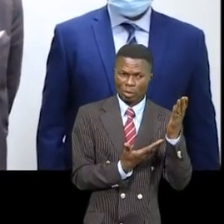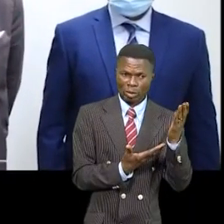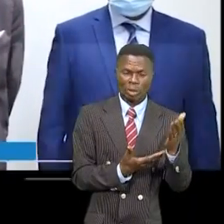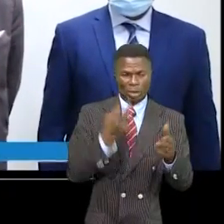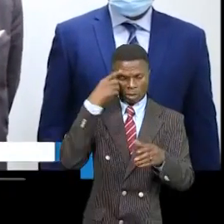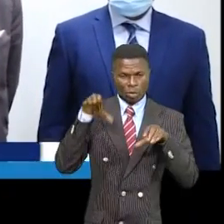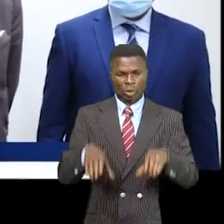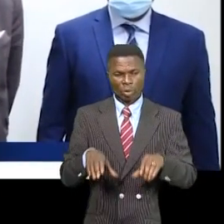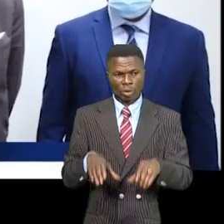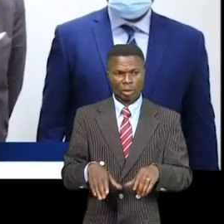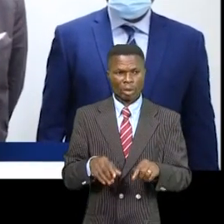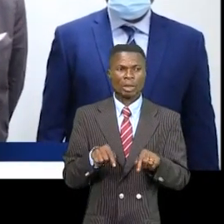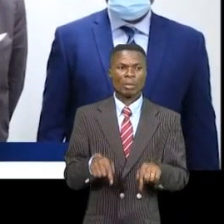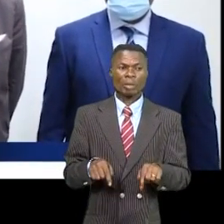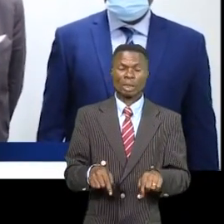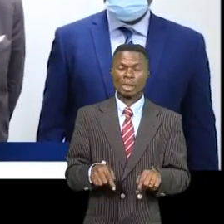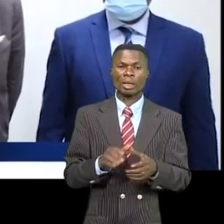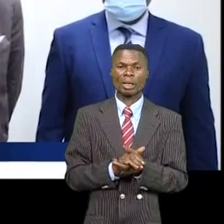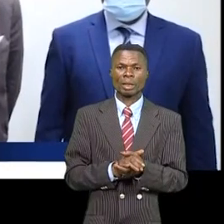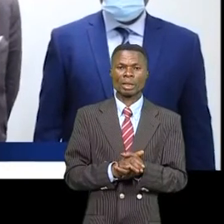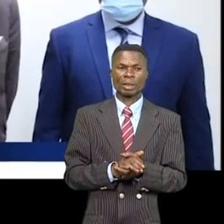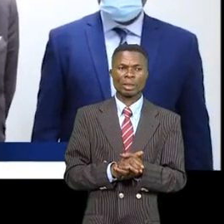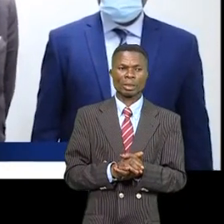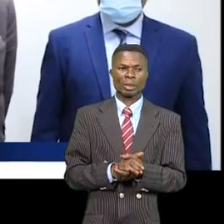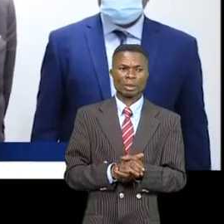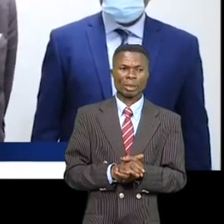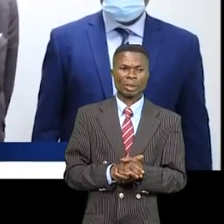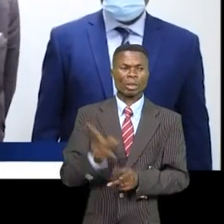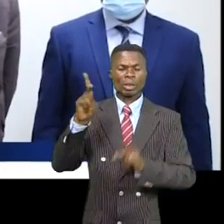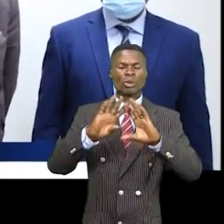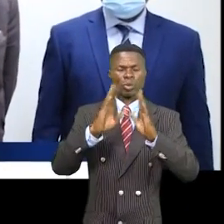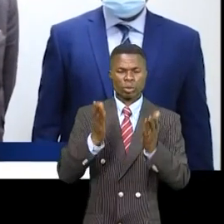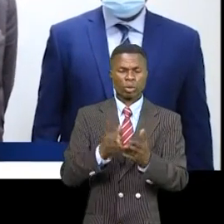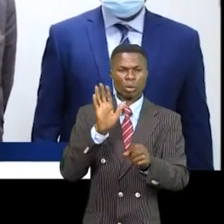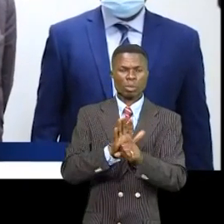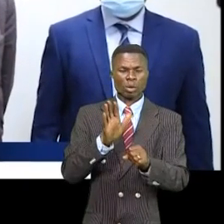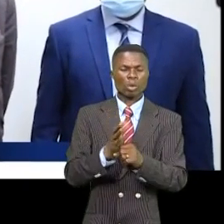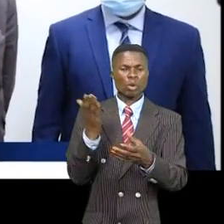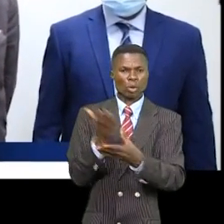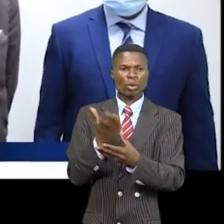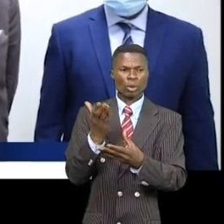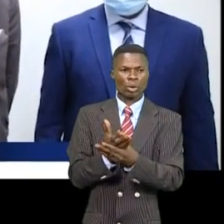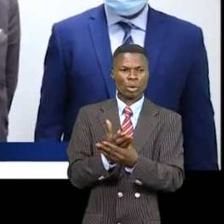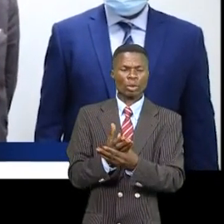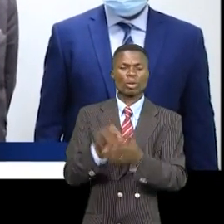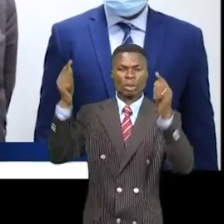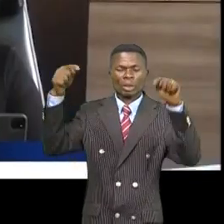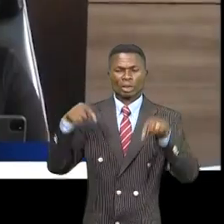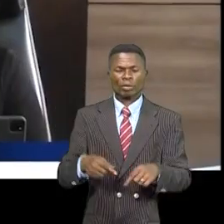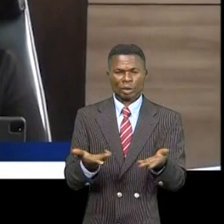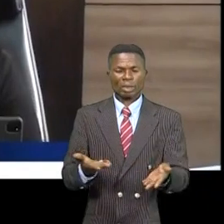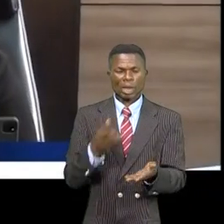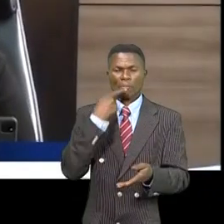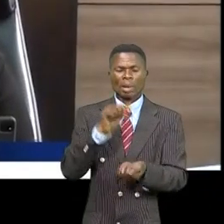Congo on le sait et donc on a pu s'entretenir la plupart des grands dossiers qui agitent la vie politique et économique